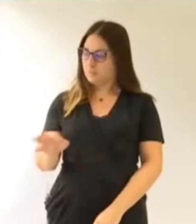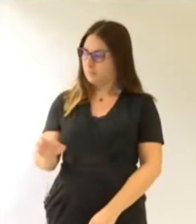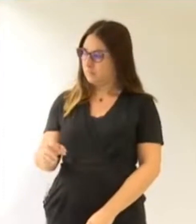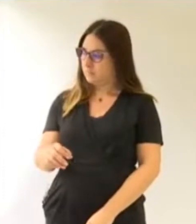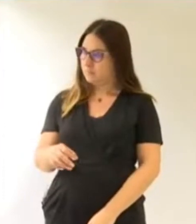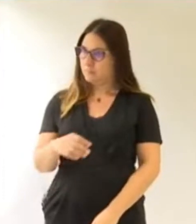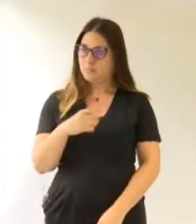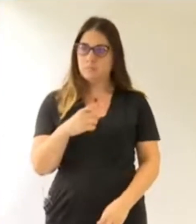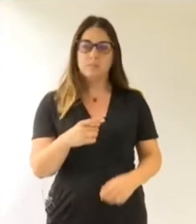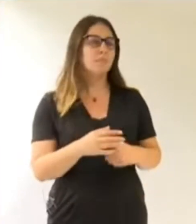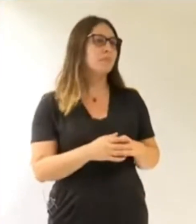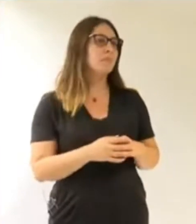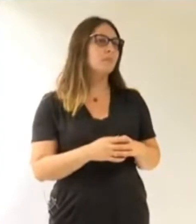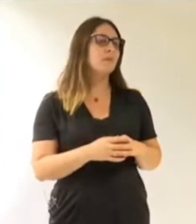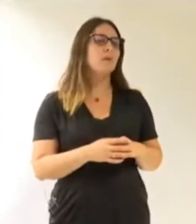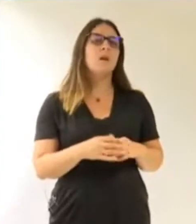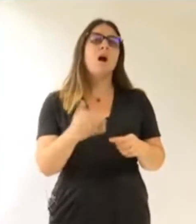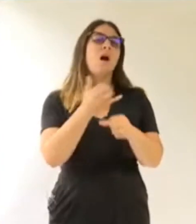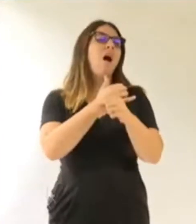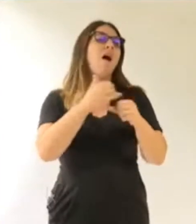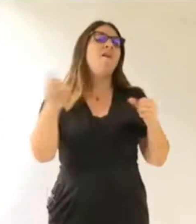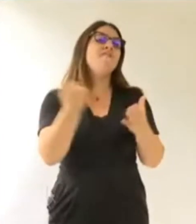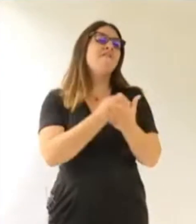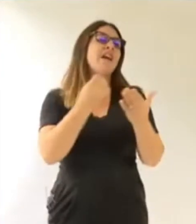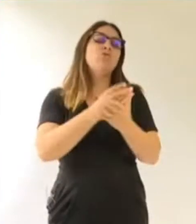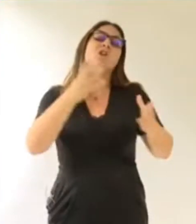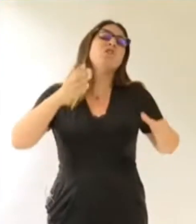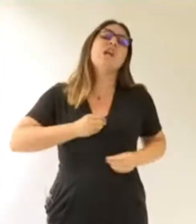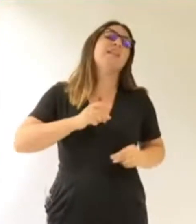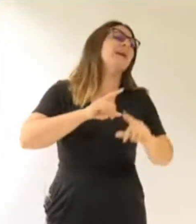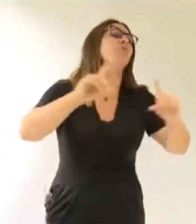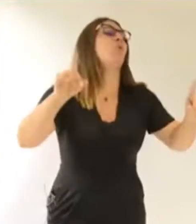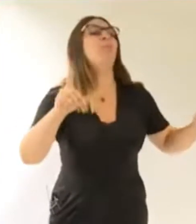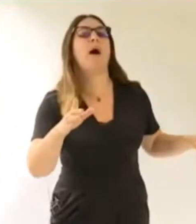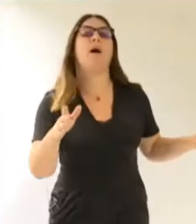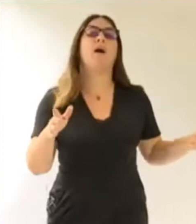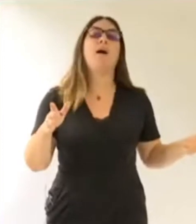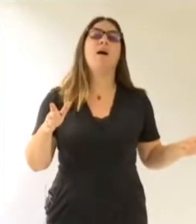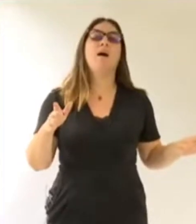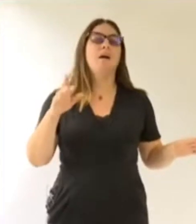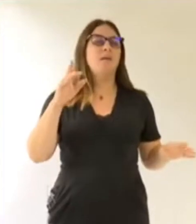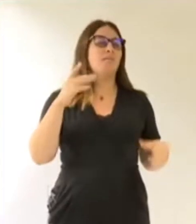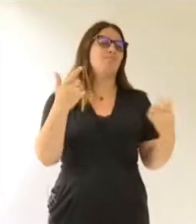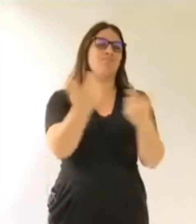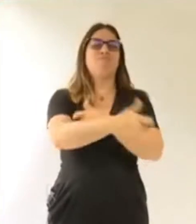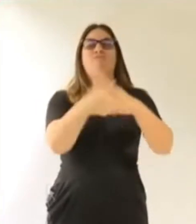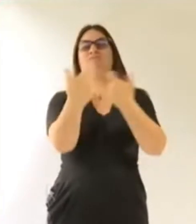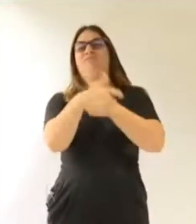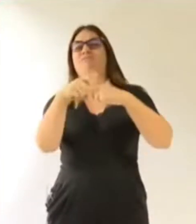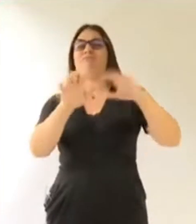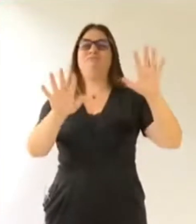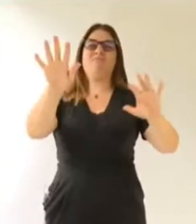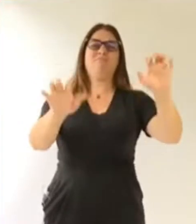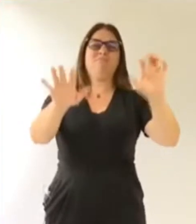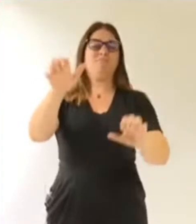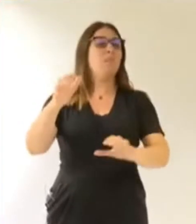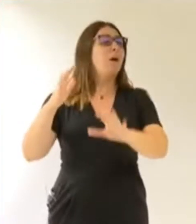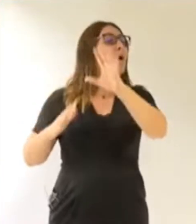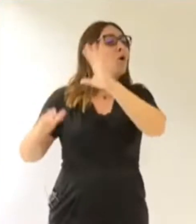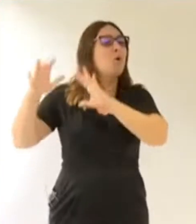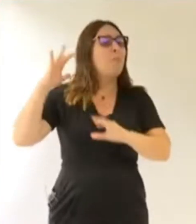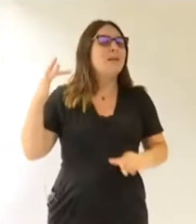Je ne laisserai jamais passer les fake news, non pas parce que le passé a de l'intérêt. Le passé n'a de l'intérêt